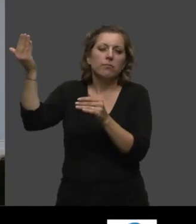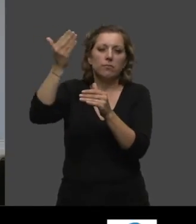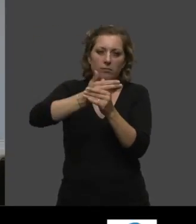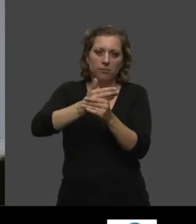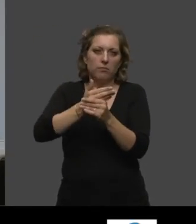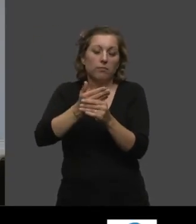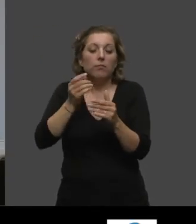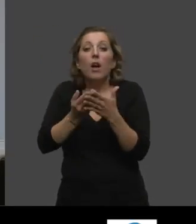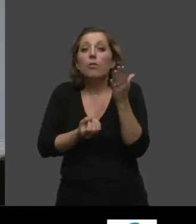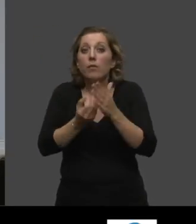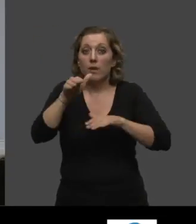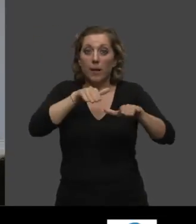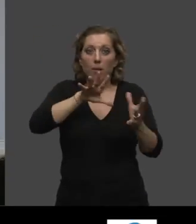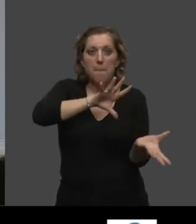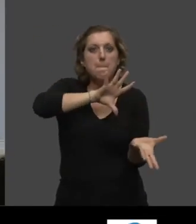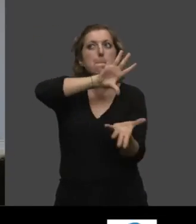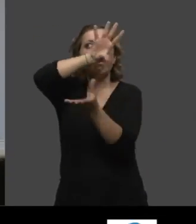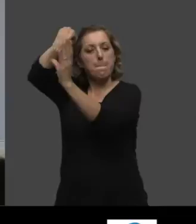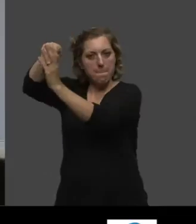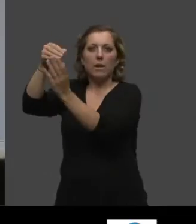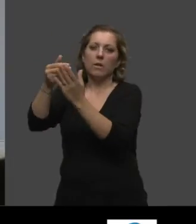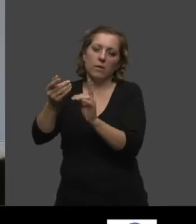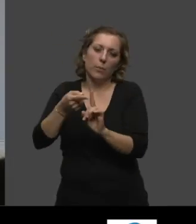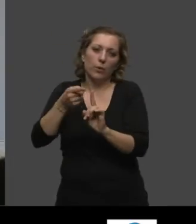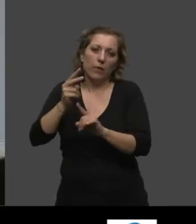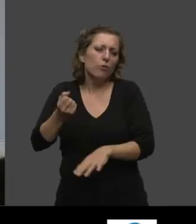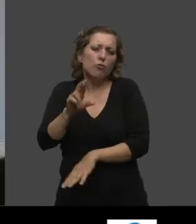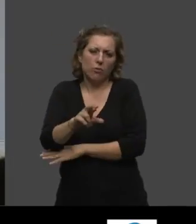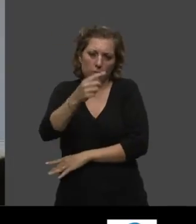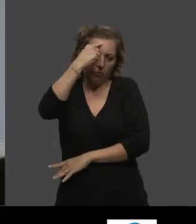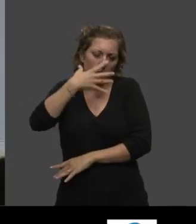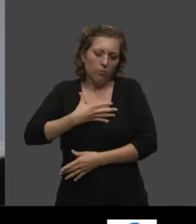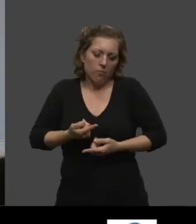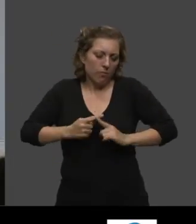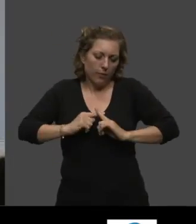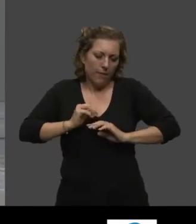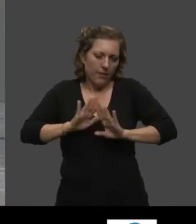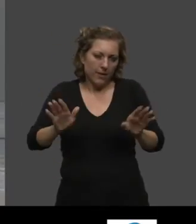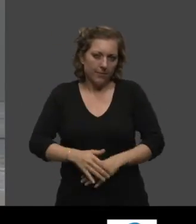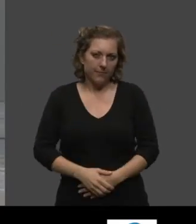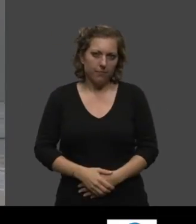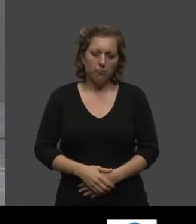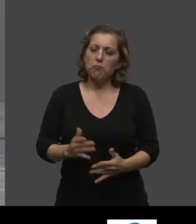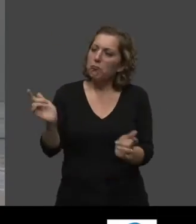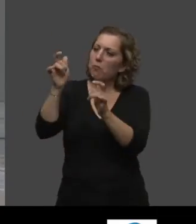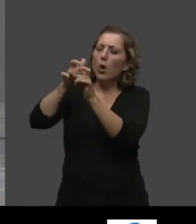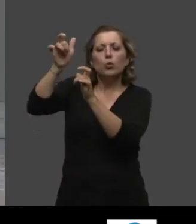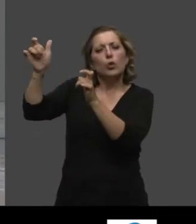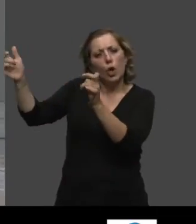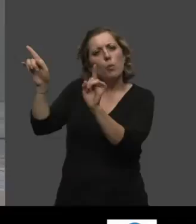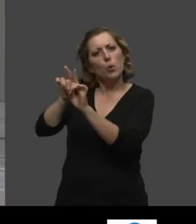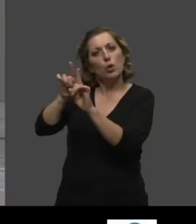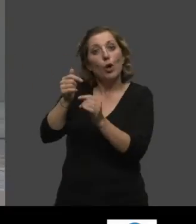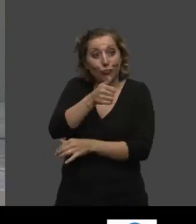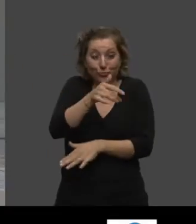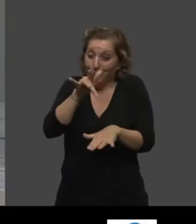ces nouvelles méthodes. C'est sûr. Enfin, je le crois en tout cas. Les industriels, puis peut-être, et comme vous le faites d'ailleurs,